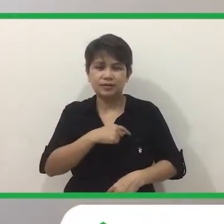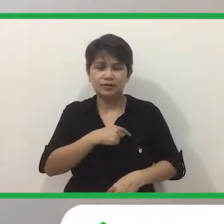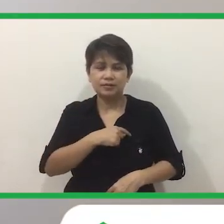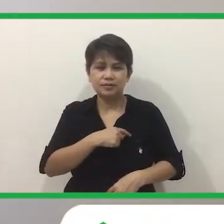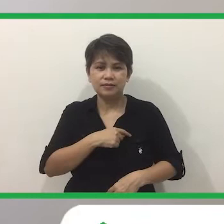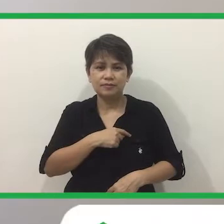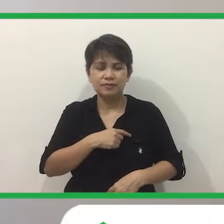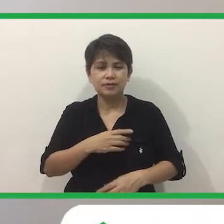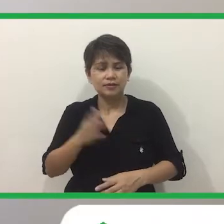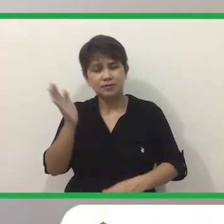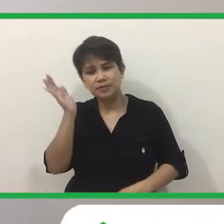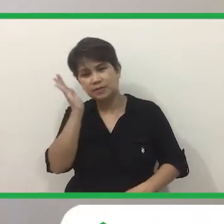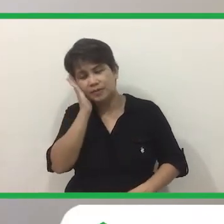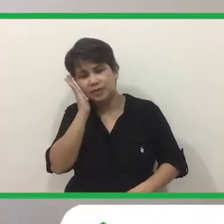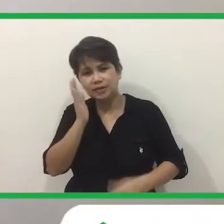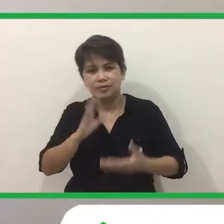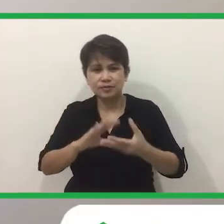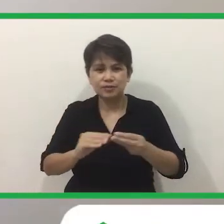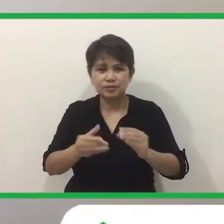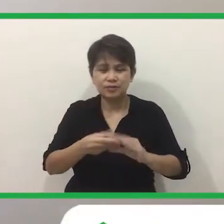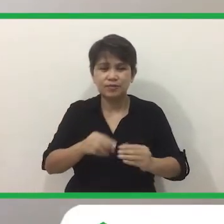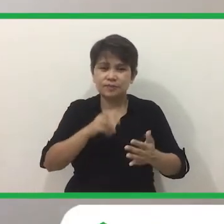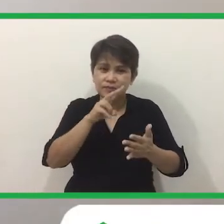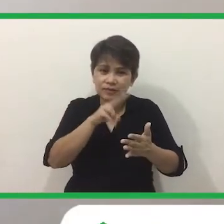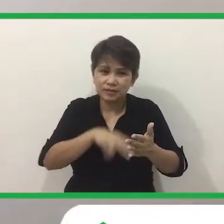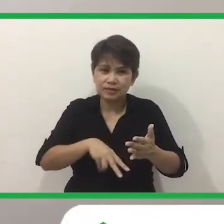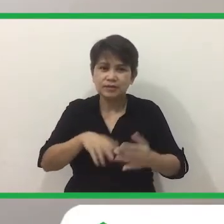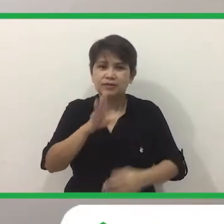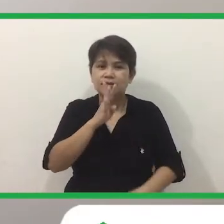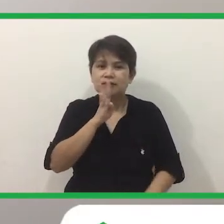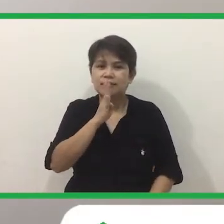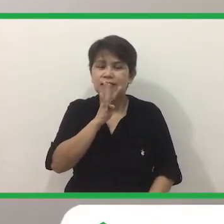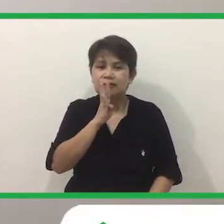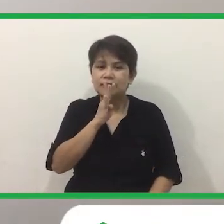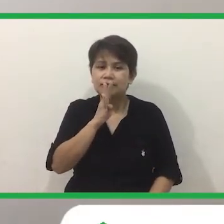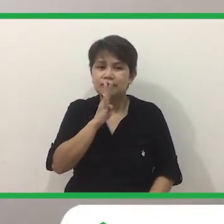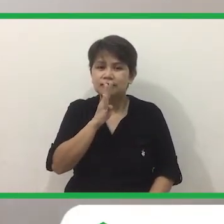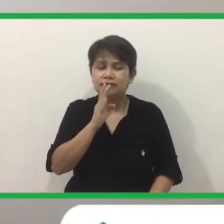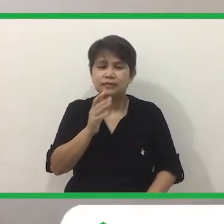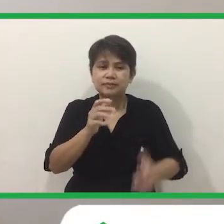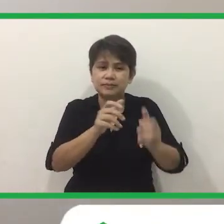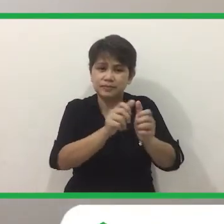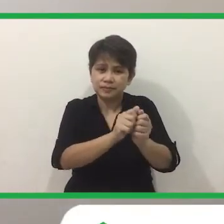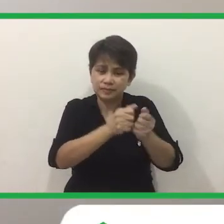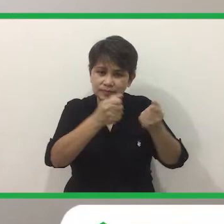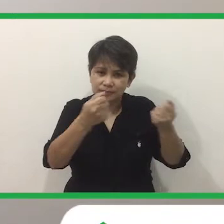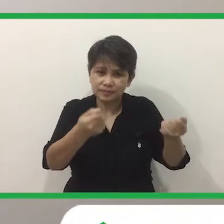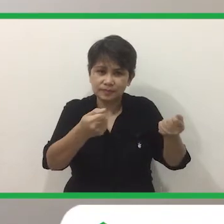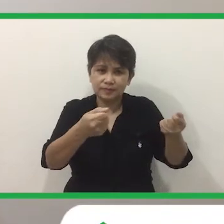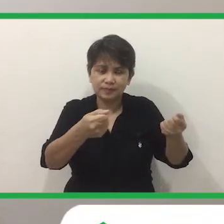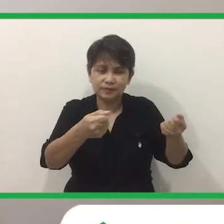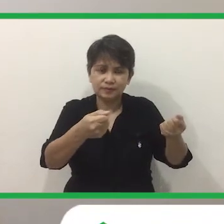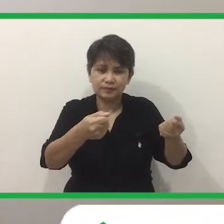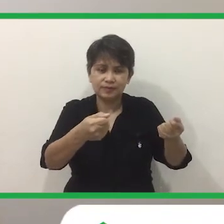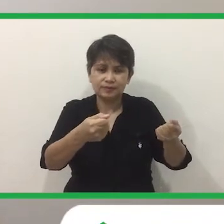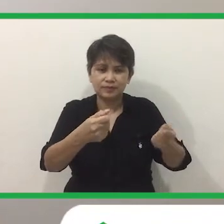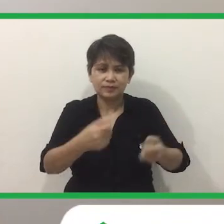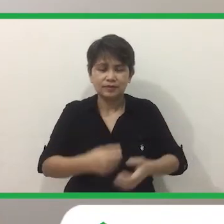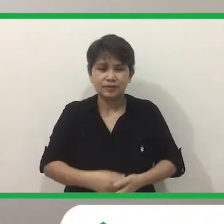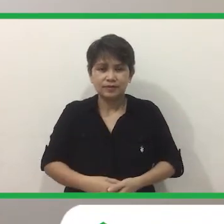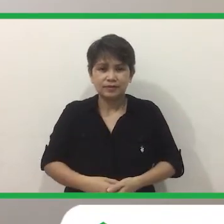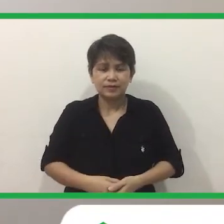natin kadalasan Sa mga bedtime stories ay Read aloud So yung read aloud po May hawak kayong libro At